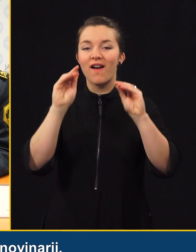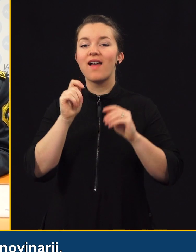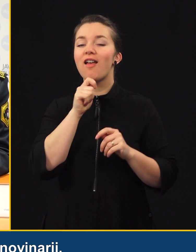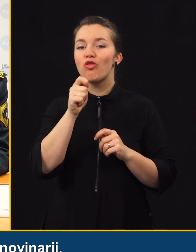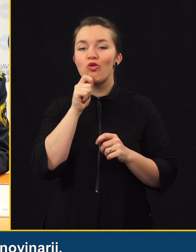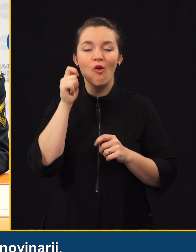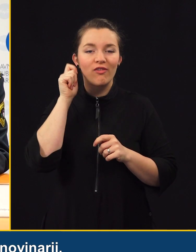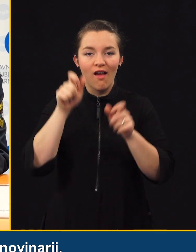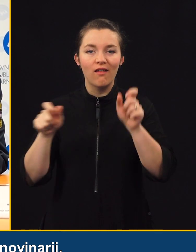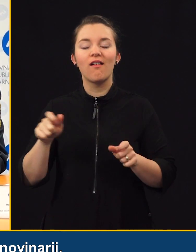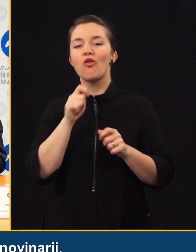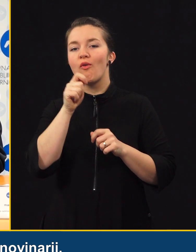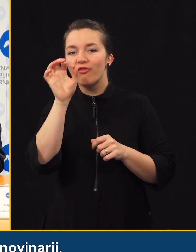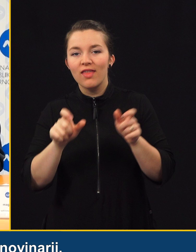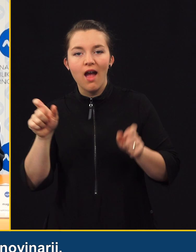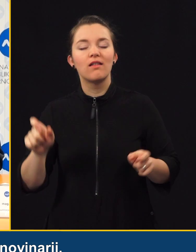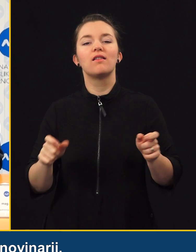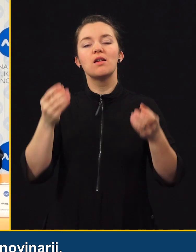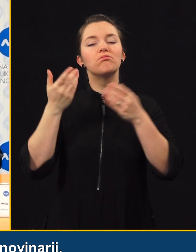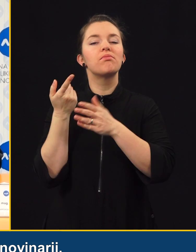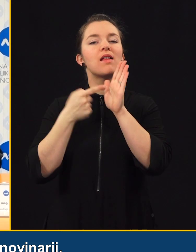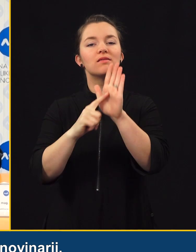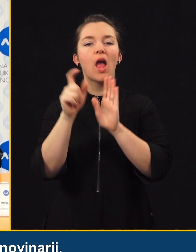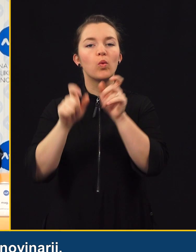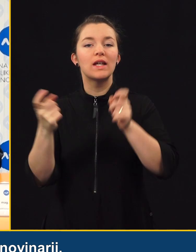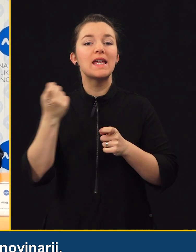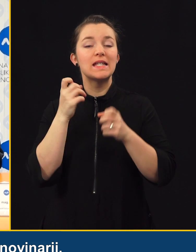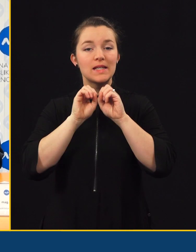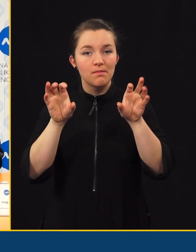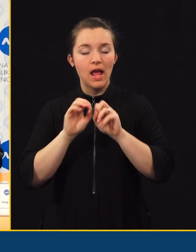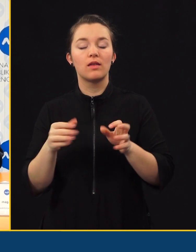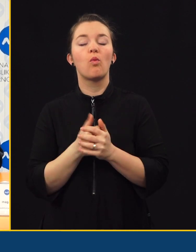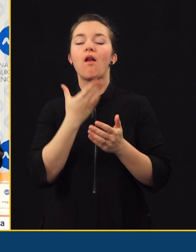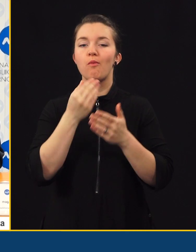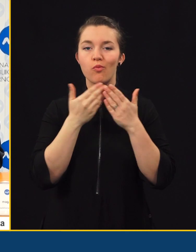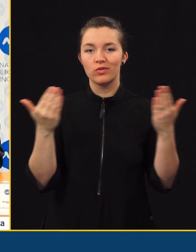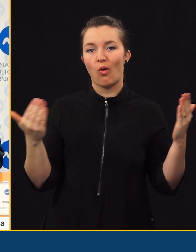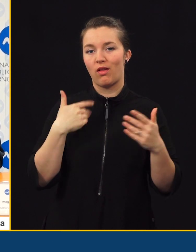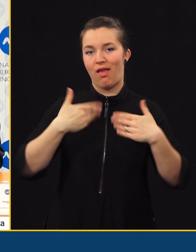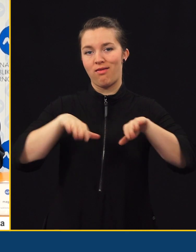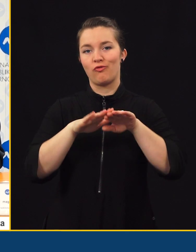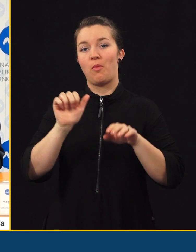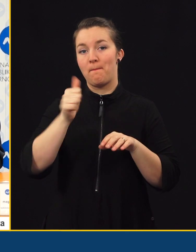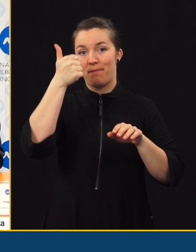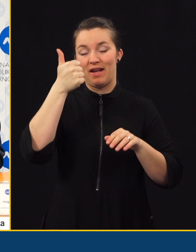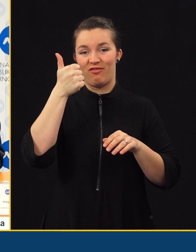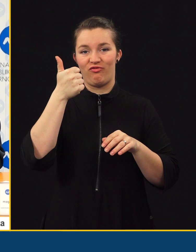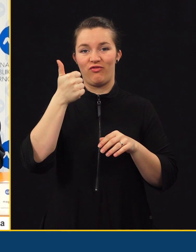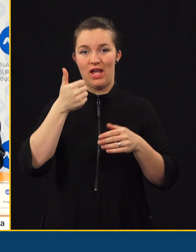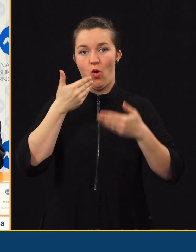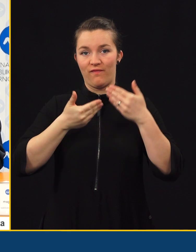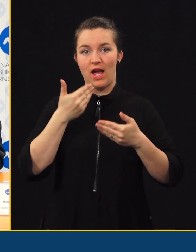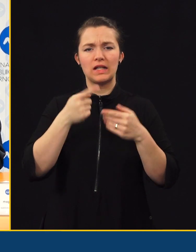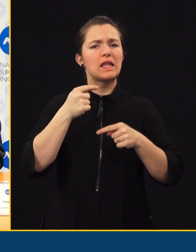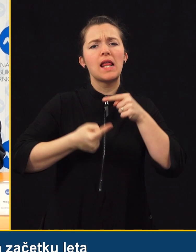Zdravljeni novinarke, novinari, predstavniki medijev, lepo pozdravljeni na naši prvi letošnji tiskovni